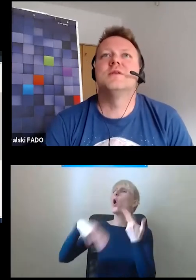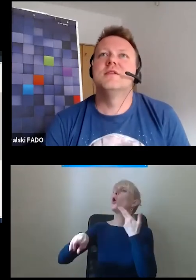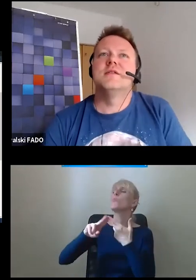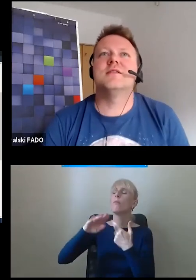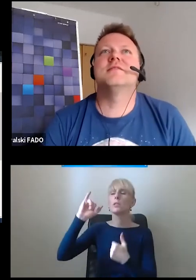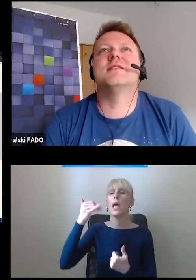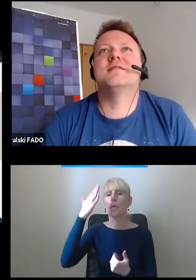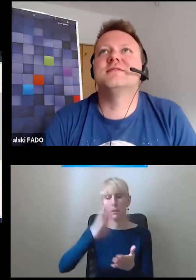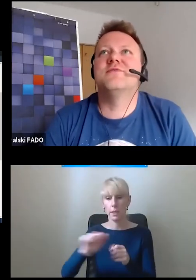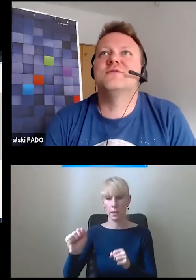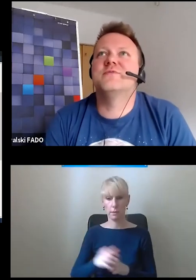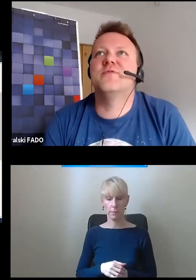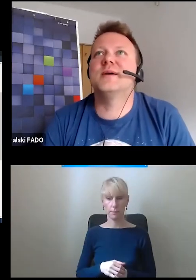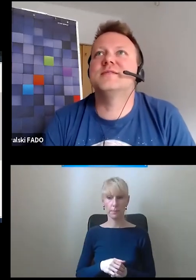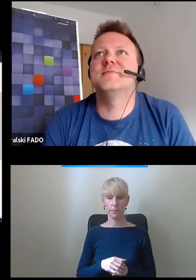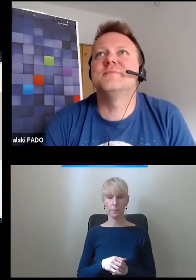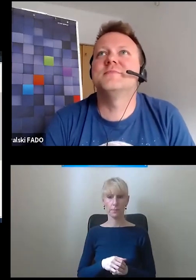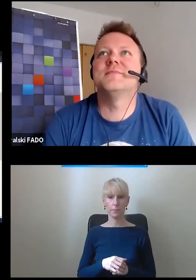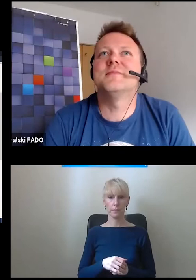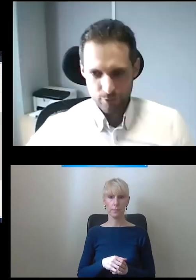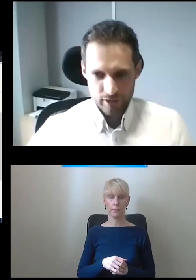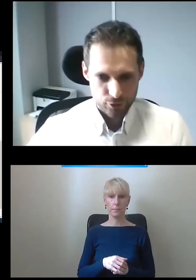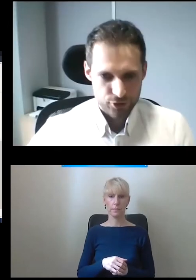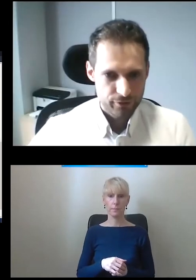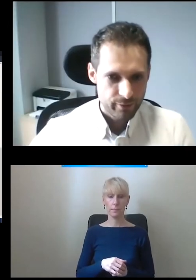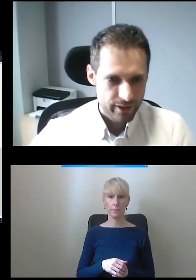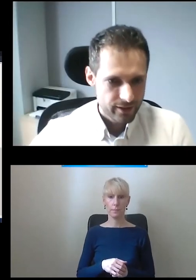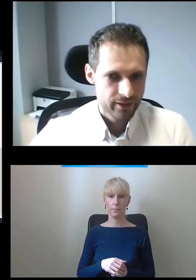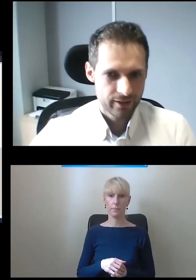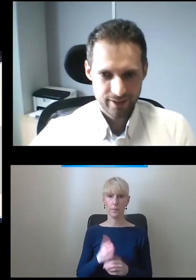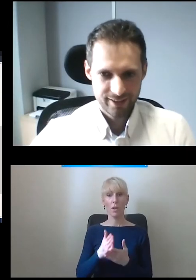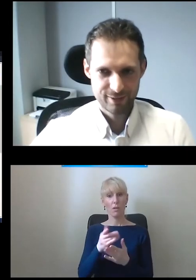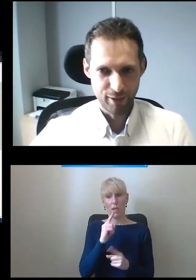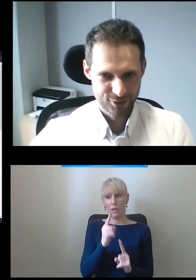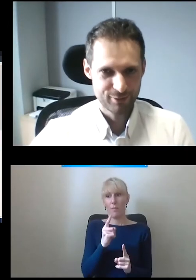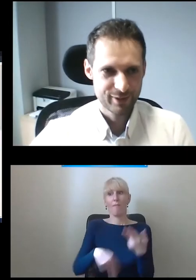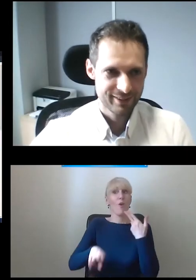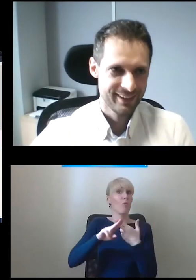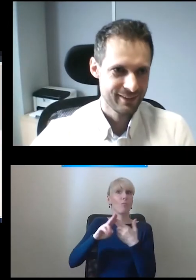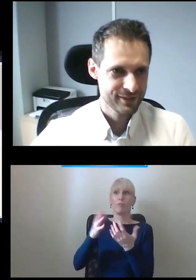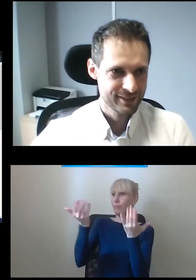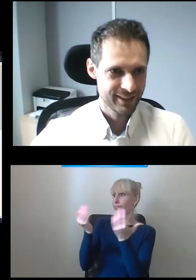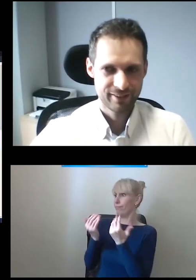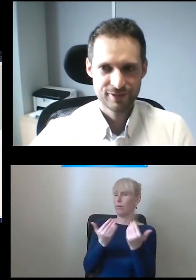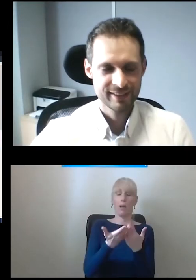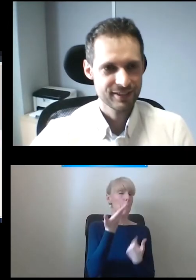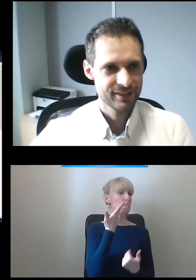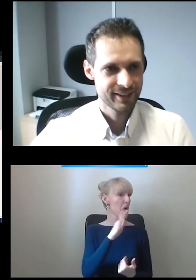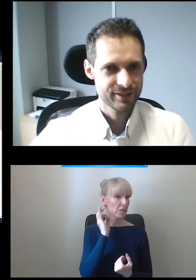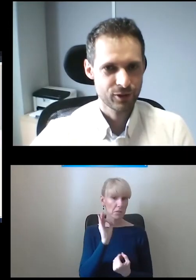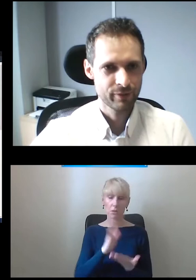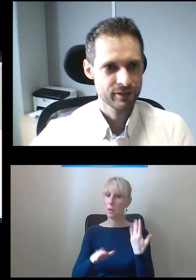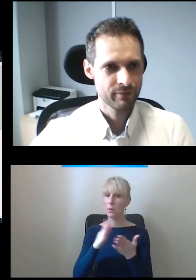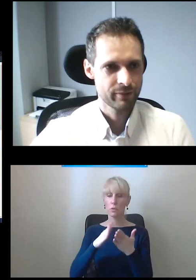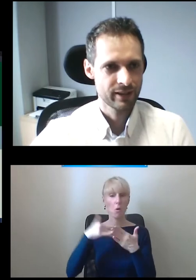jaki jest zwrot informacji? Ok, może najprostsze. Feedback jest bardzo dobry i wszystkie nasze